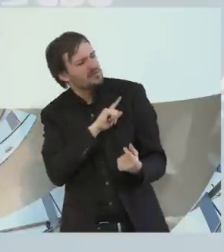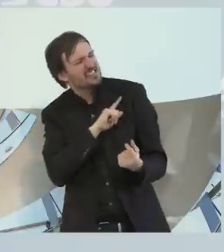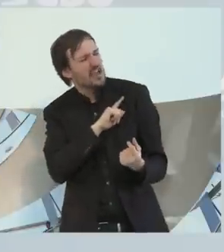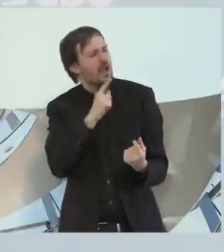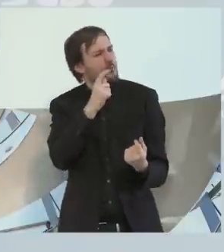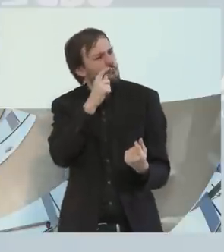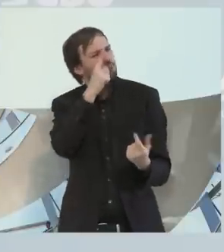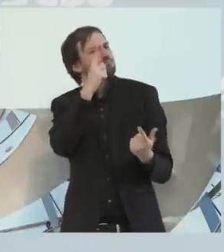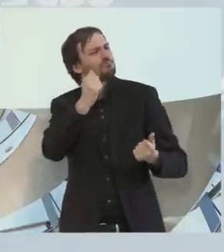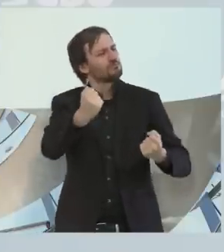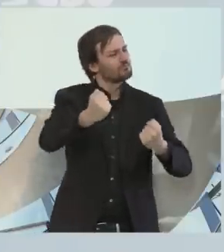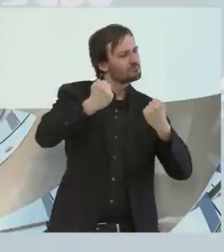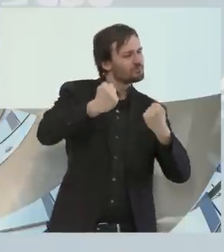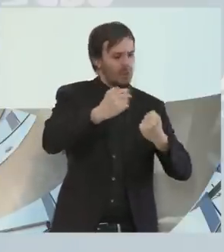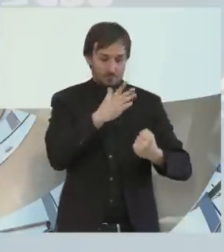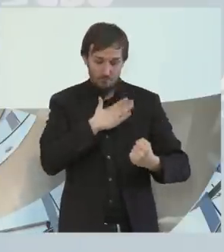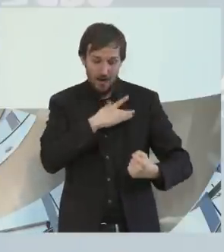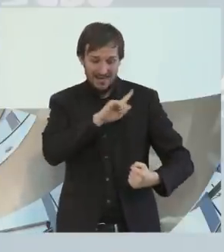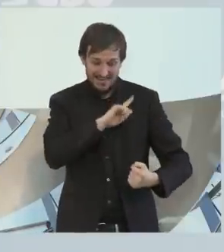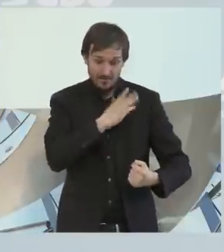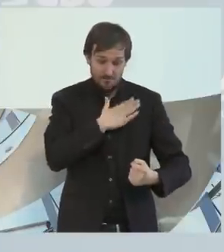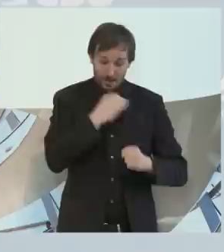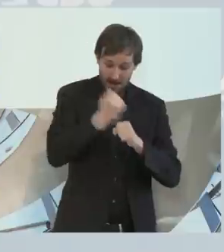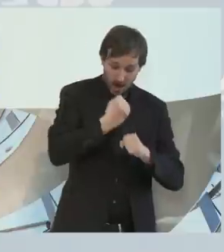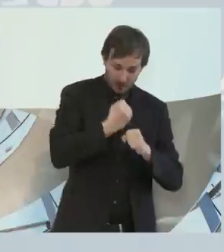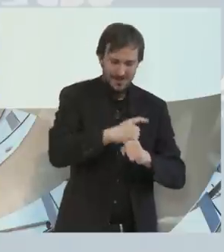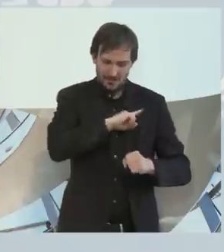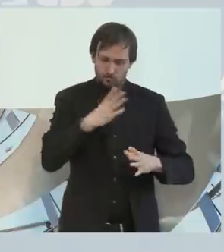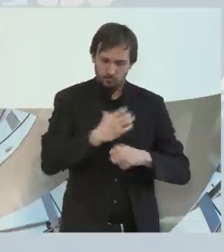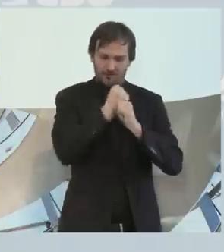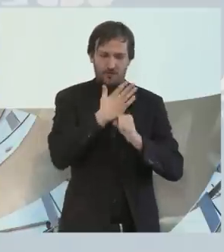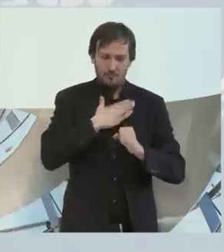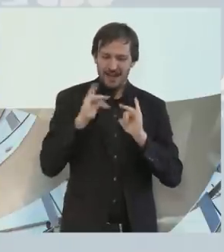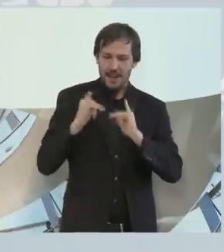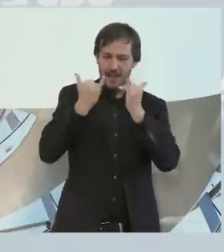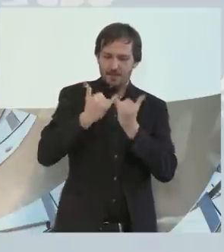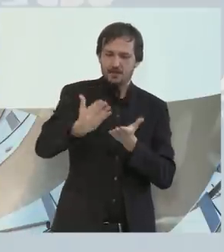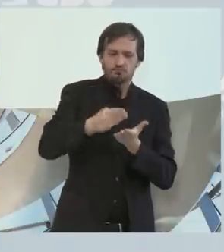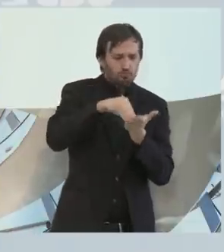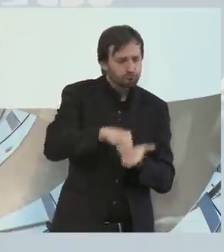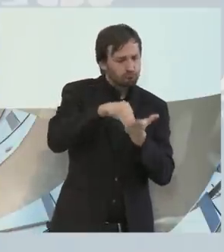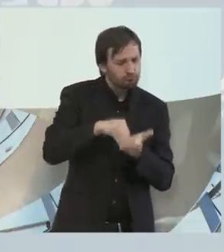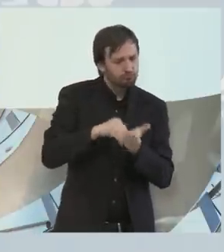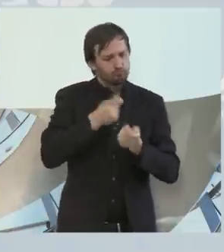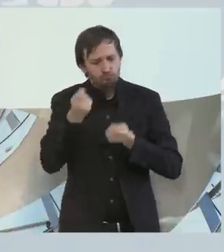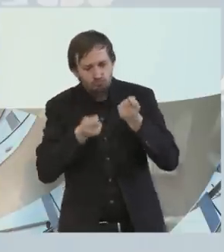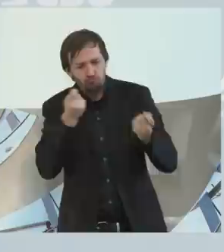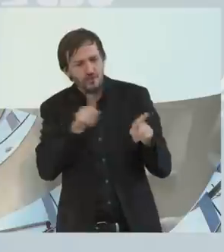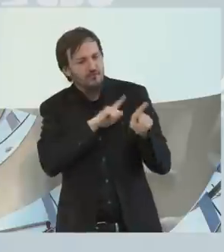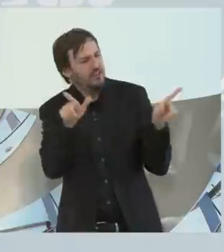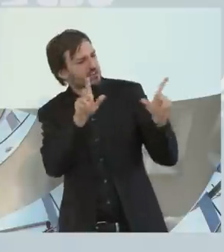durch meine eigene Arbeit auch meinen Lebensunterhalt verdienen kann und mit dazu gehöre.